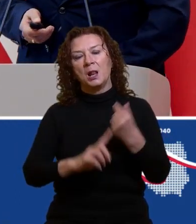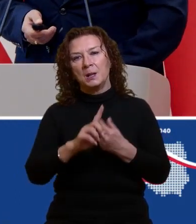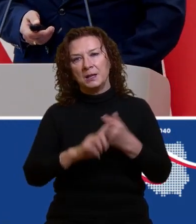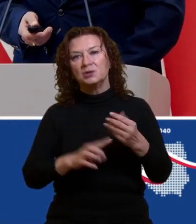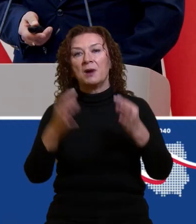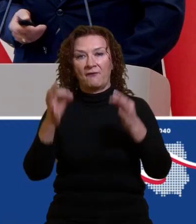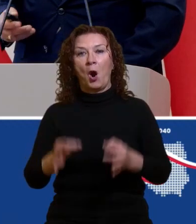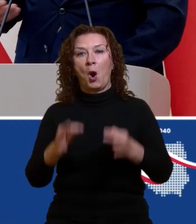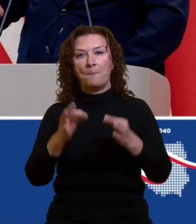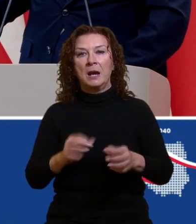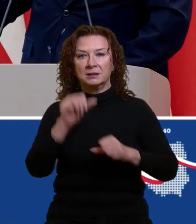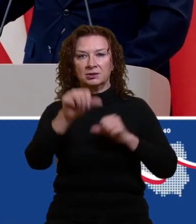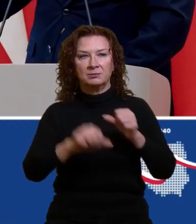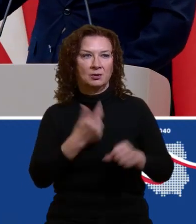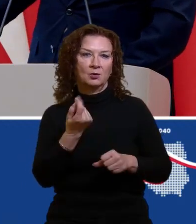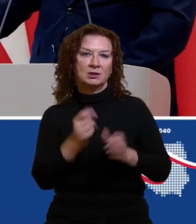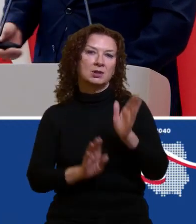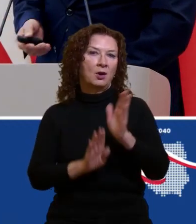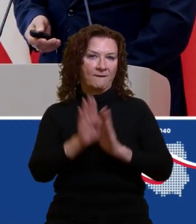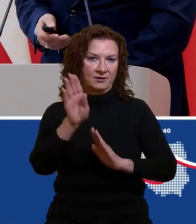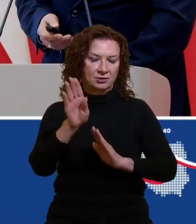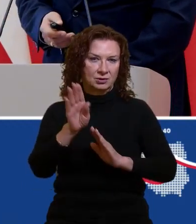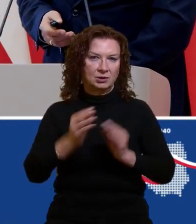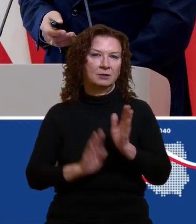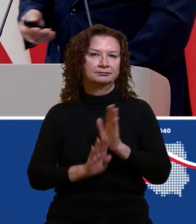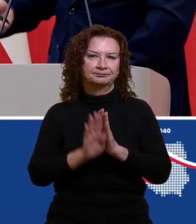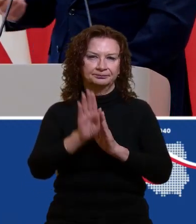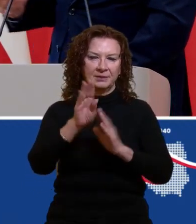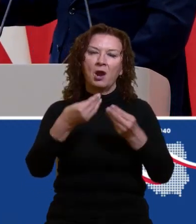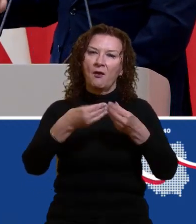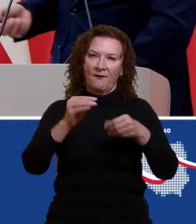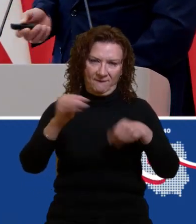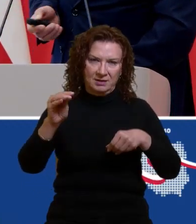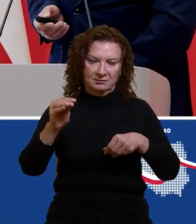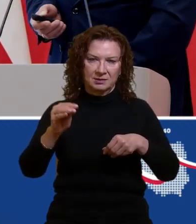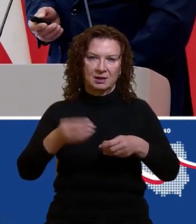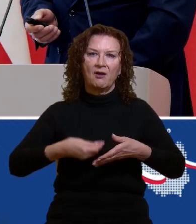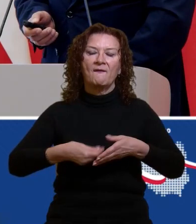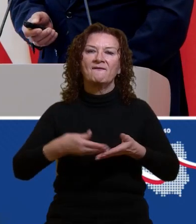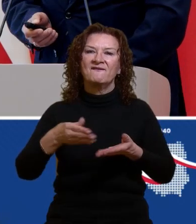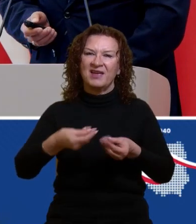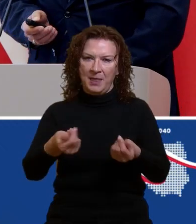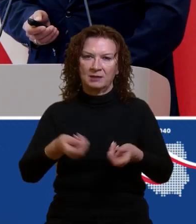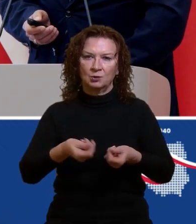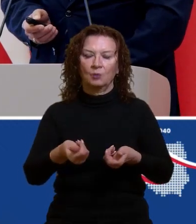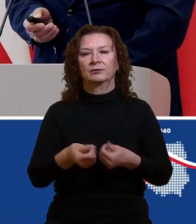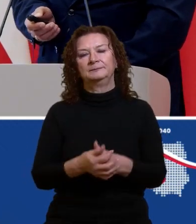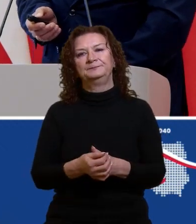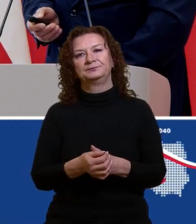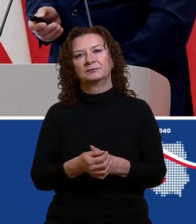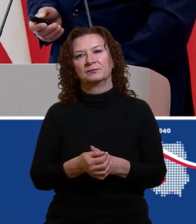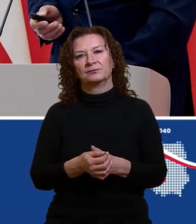roku bieżącym jest nieco wyższa. Rosnąca jest skala wydatków czy ubytków, jak kto woli w dochodach